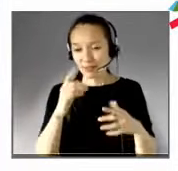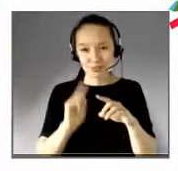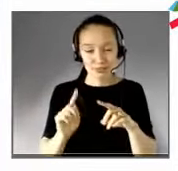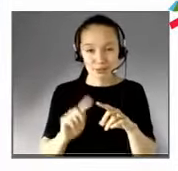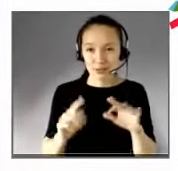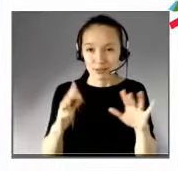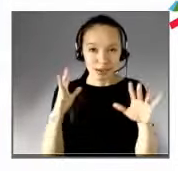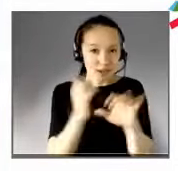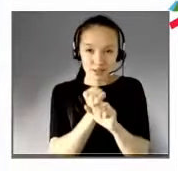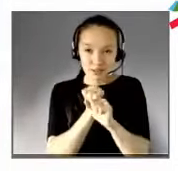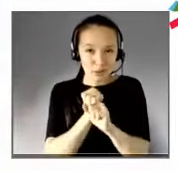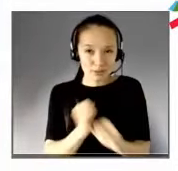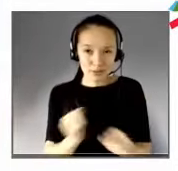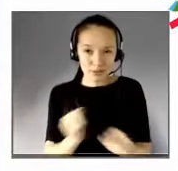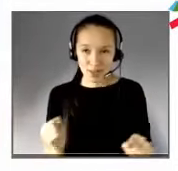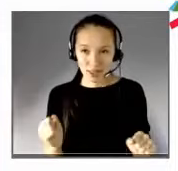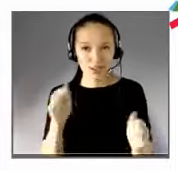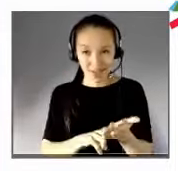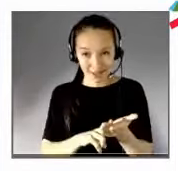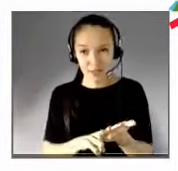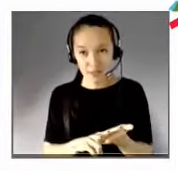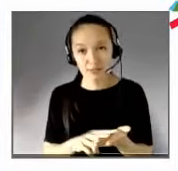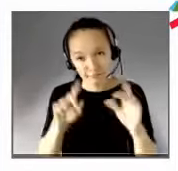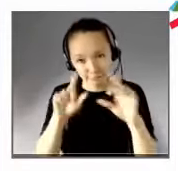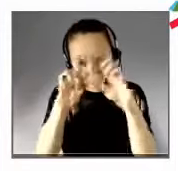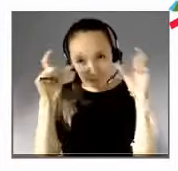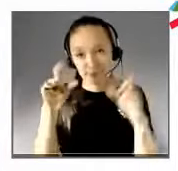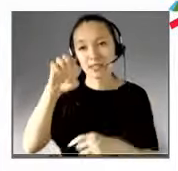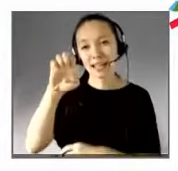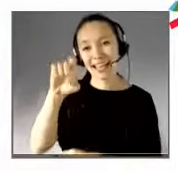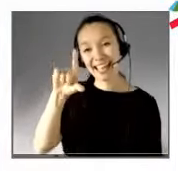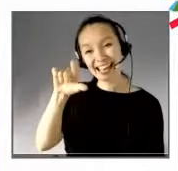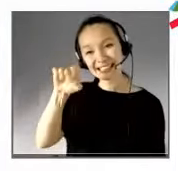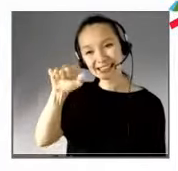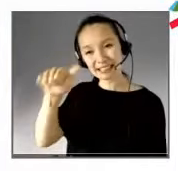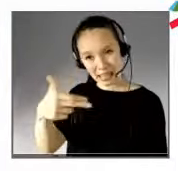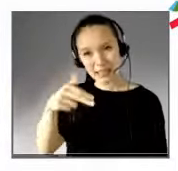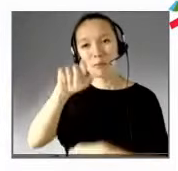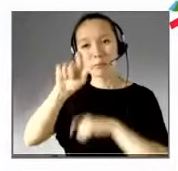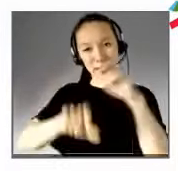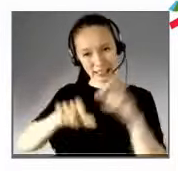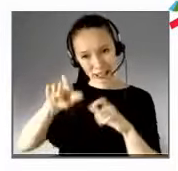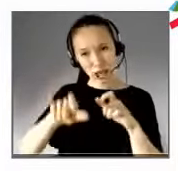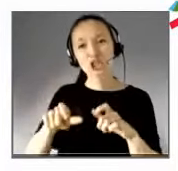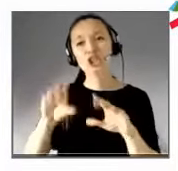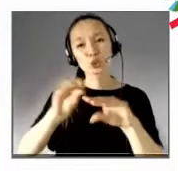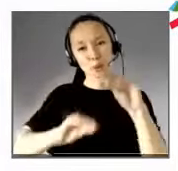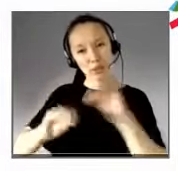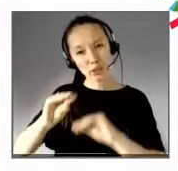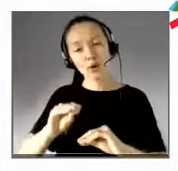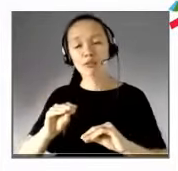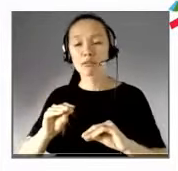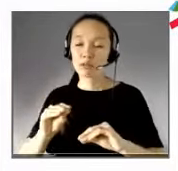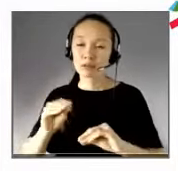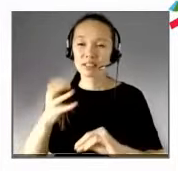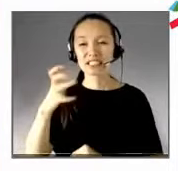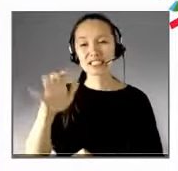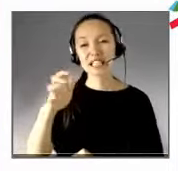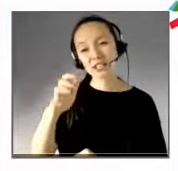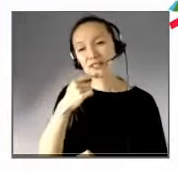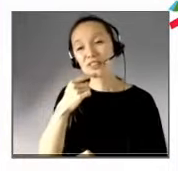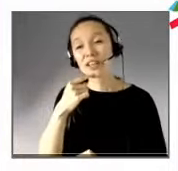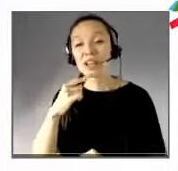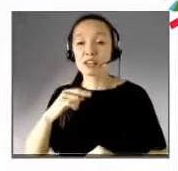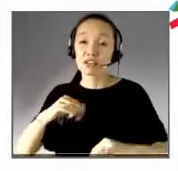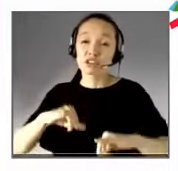Chez Elsan, on a plus de 500 soignants, souvent des jeunes femmes, de moins de 30 ans ou 30-35 ans,